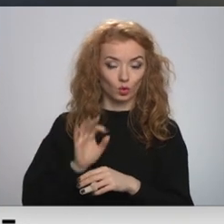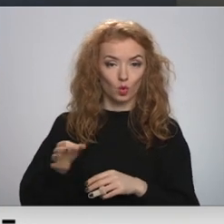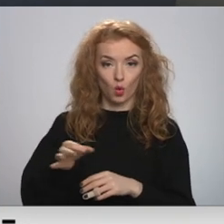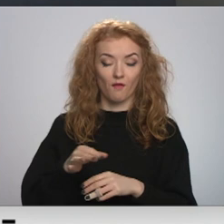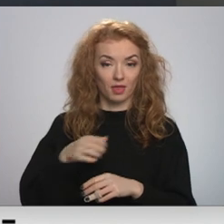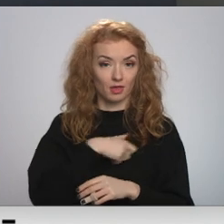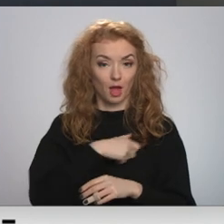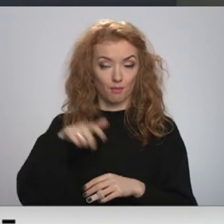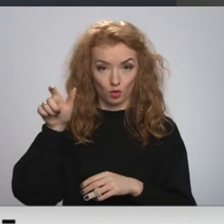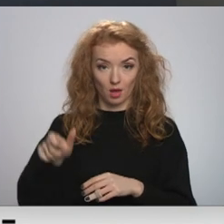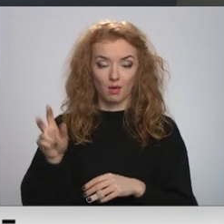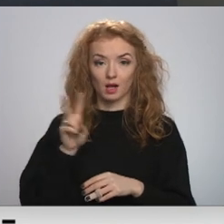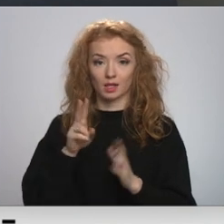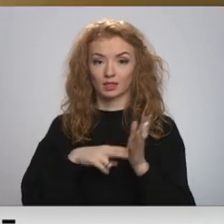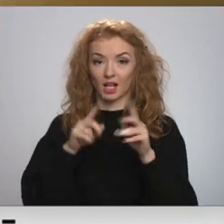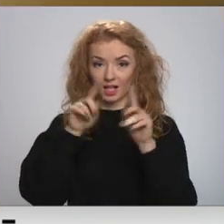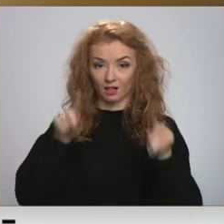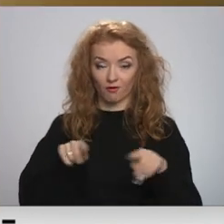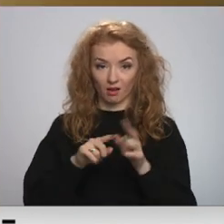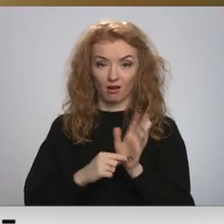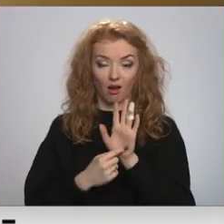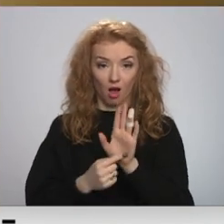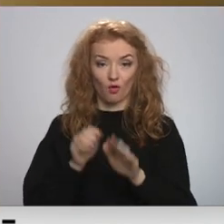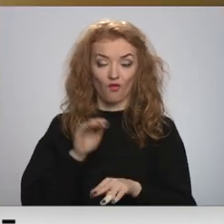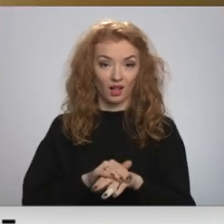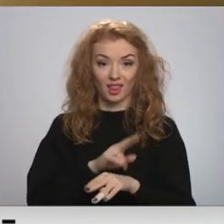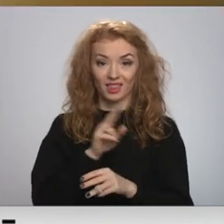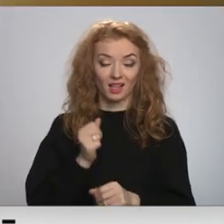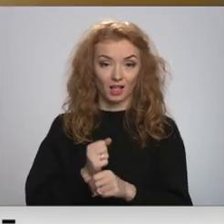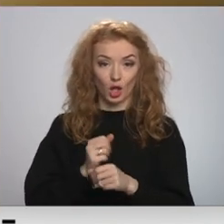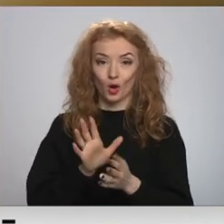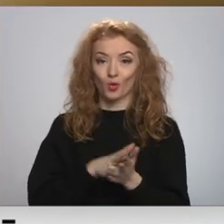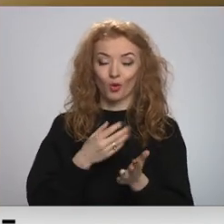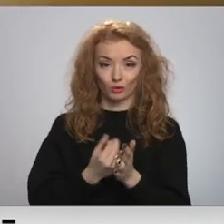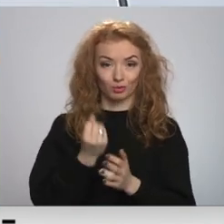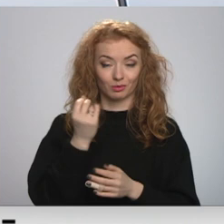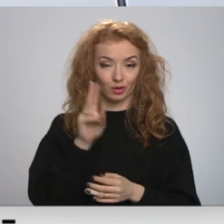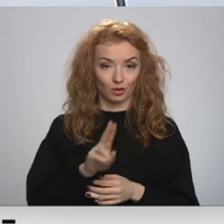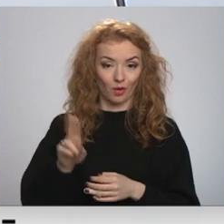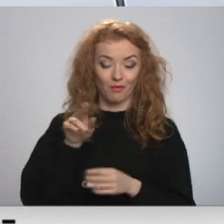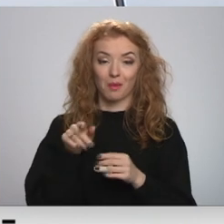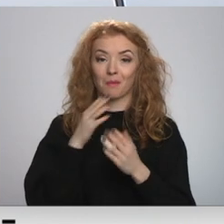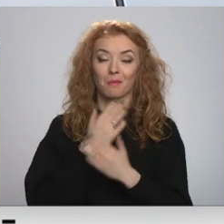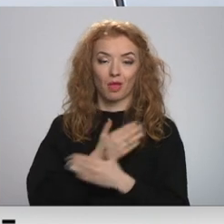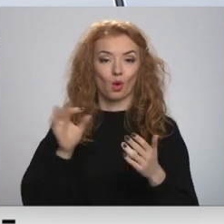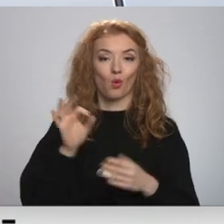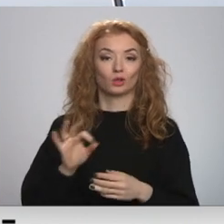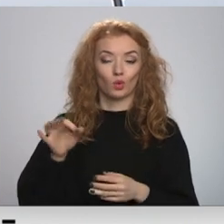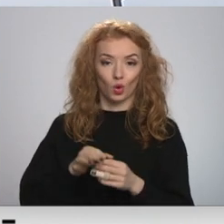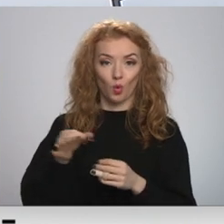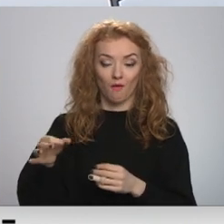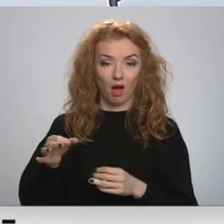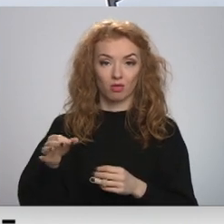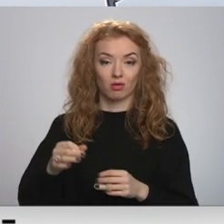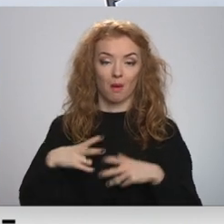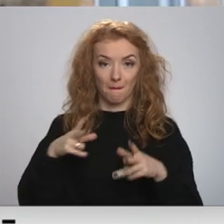Viens no deputātiem, kurš sertifikāta nēsamības dēļ faktiski nestrādā jau kopš 15. novembra, ir pēdējais uzunieku novada mērsts, kurš